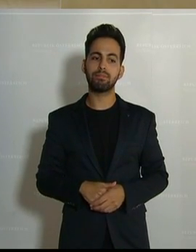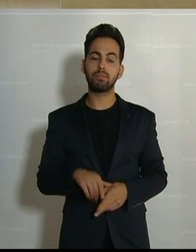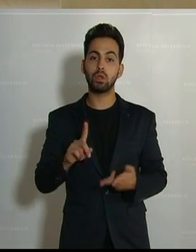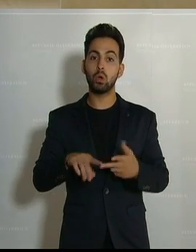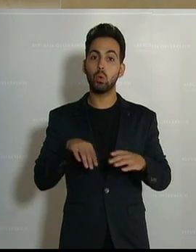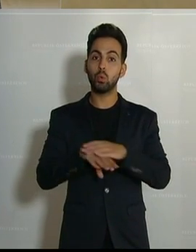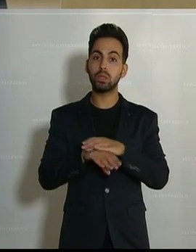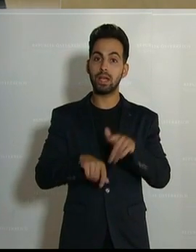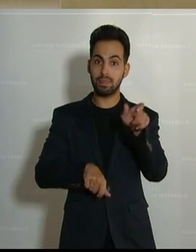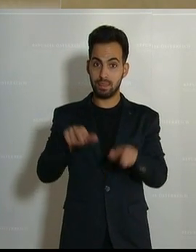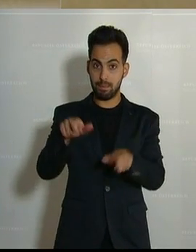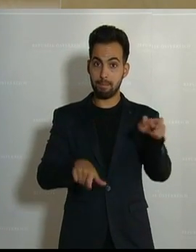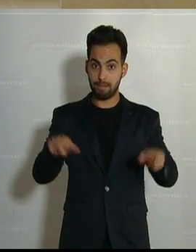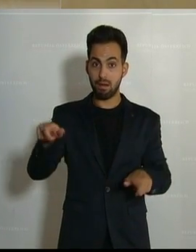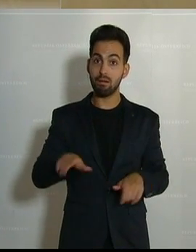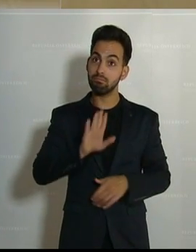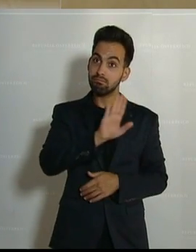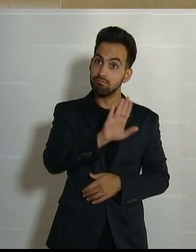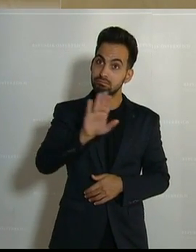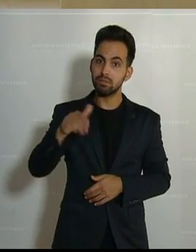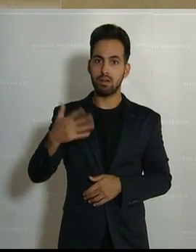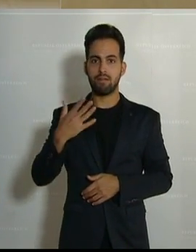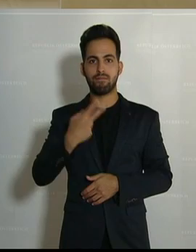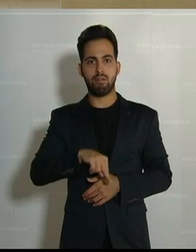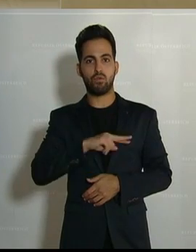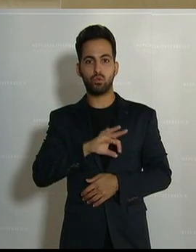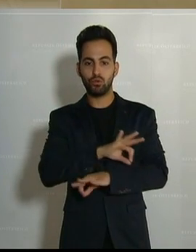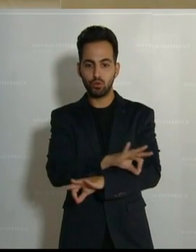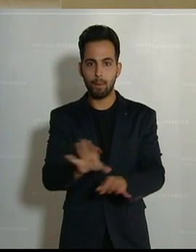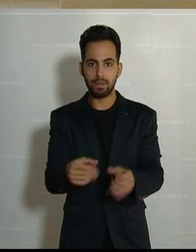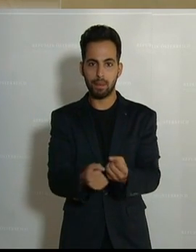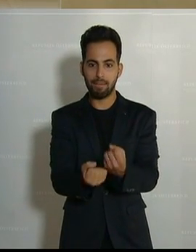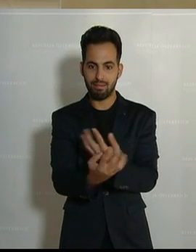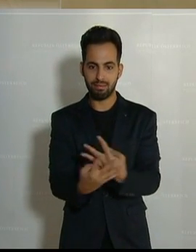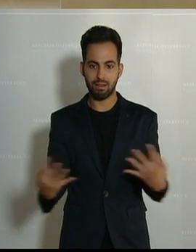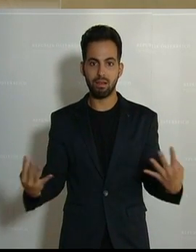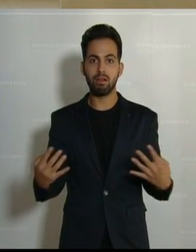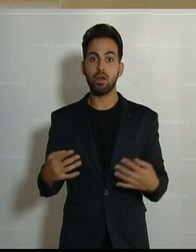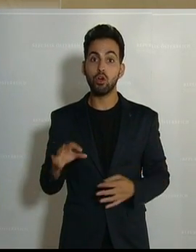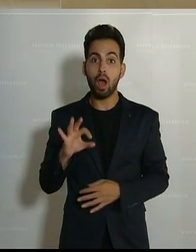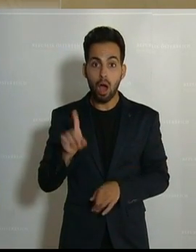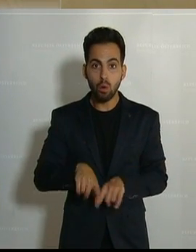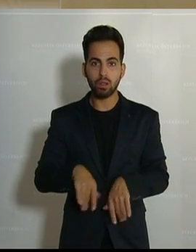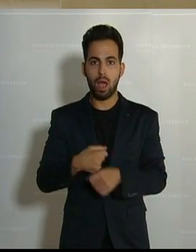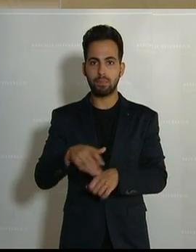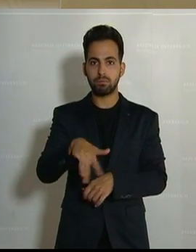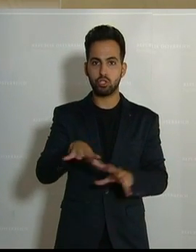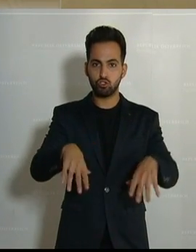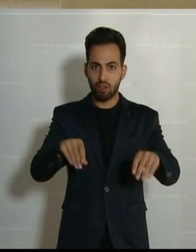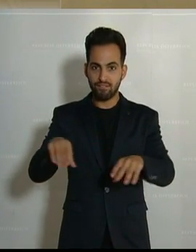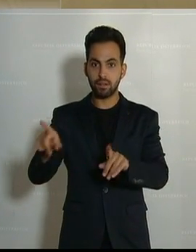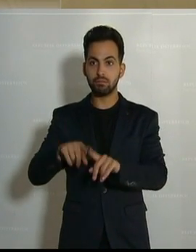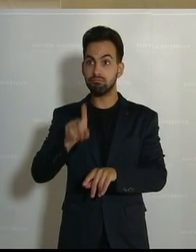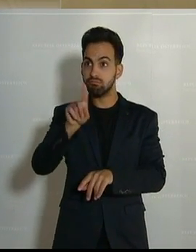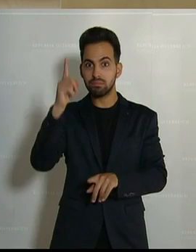Unternehmerinnen und Unternehmen tragen die Verantwortung für ihre Mitarbeiterinnen und Mitarbeiter und schaffen Arbeitsplätze in Österreich und wollen diese auch